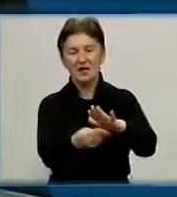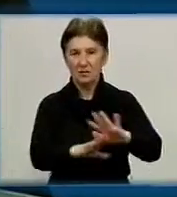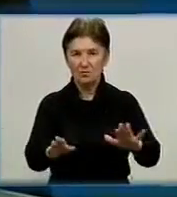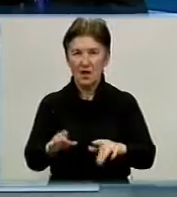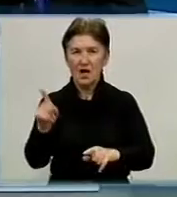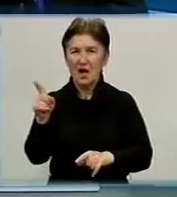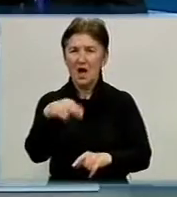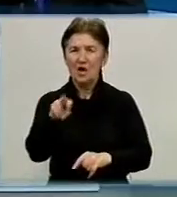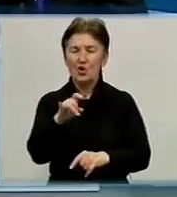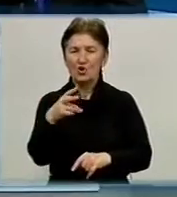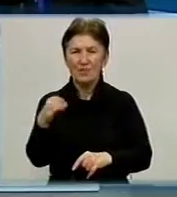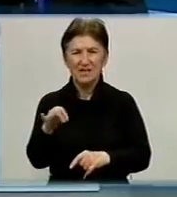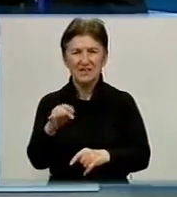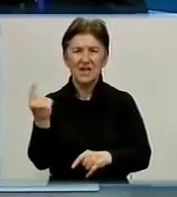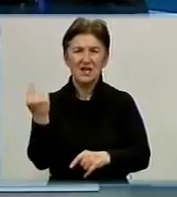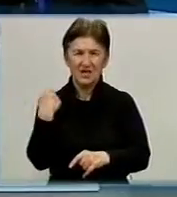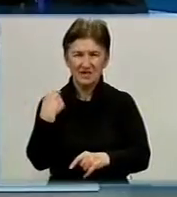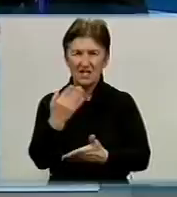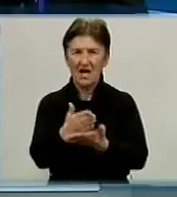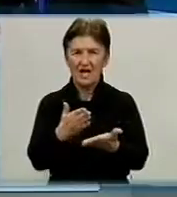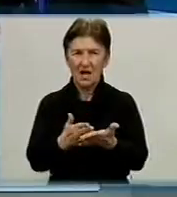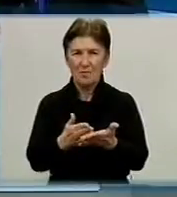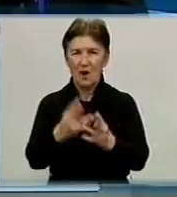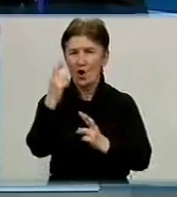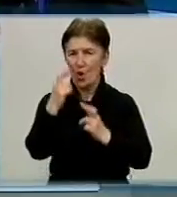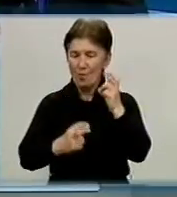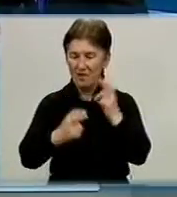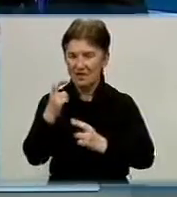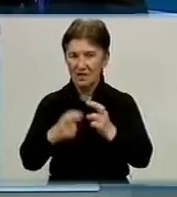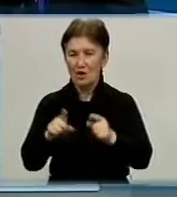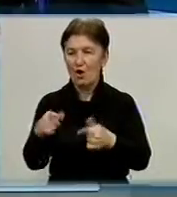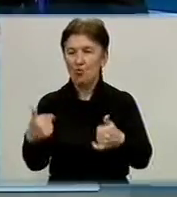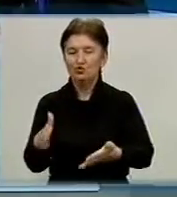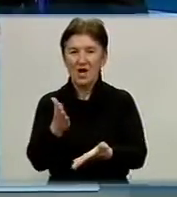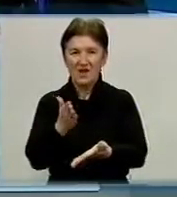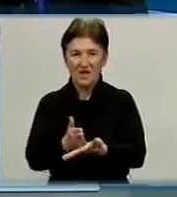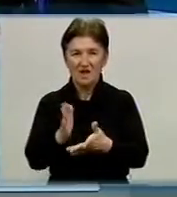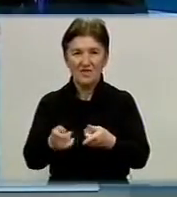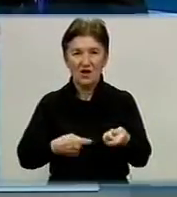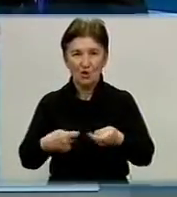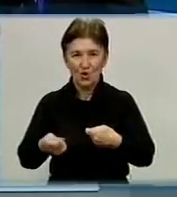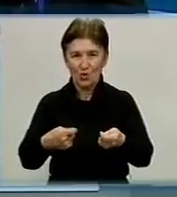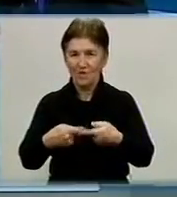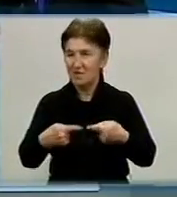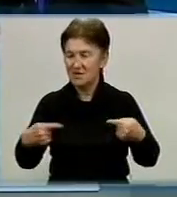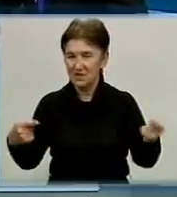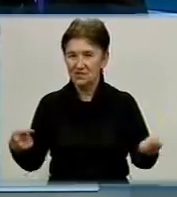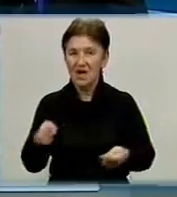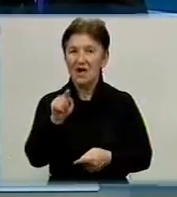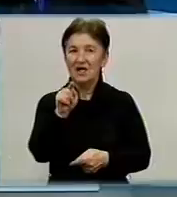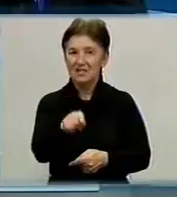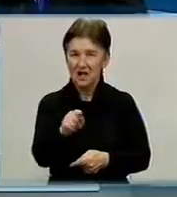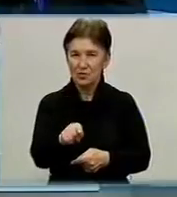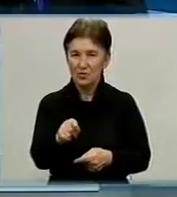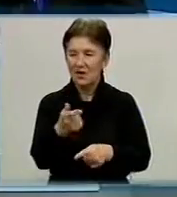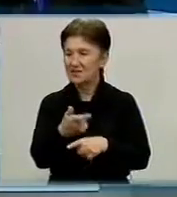Долотопільського, Кіровоградського хлібокомбінату. Він вже є в торговій мережі. На нього на сьогоднішній